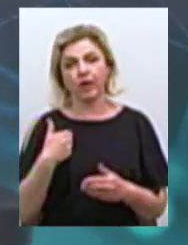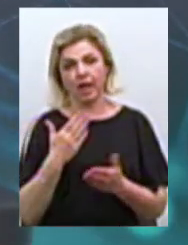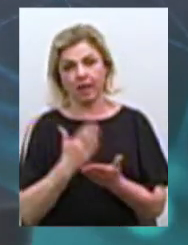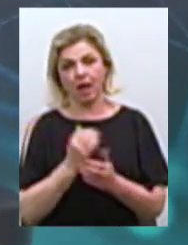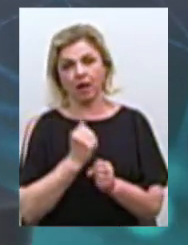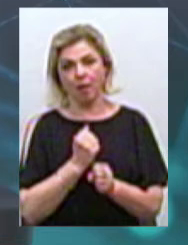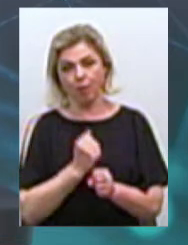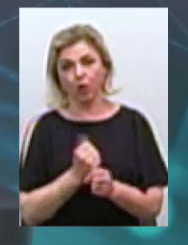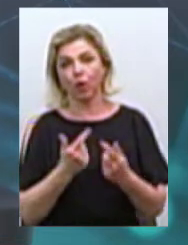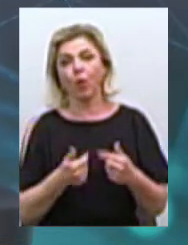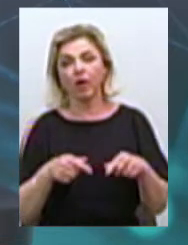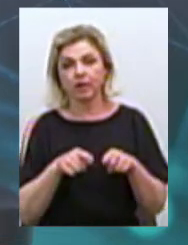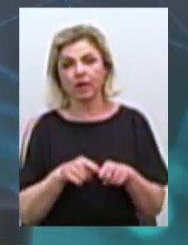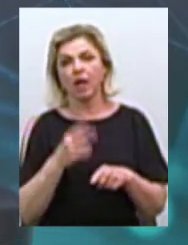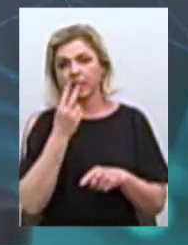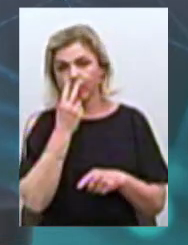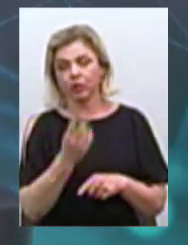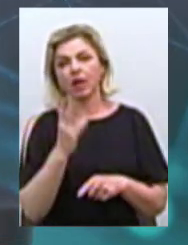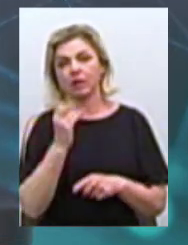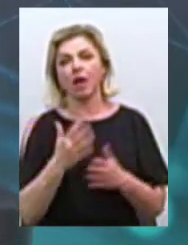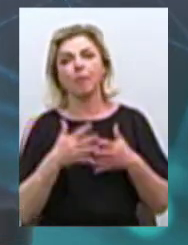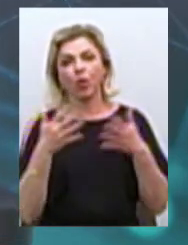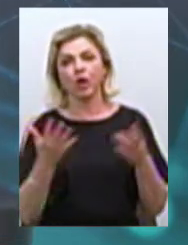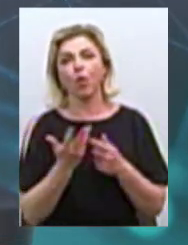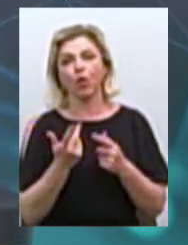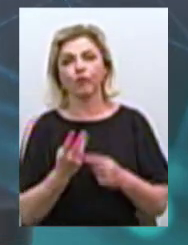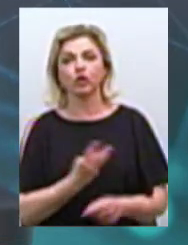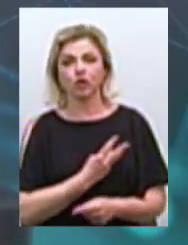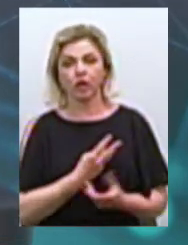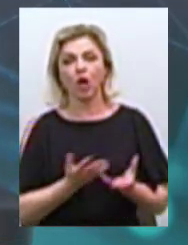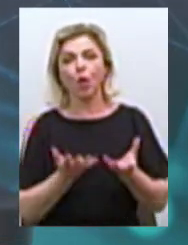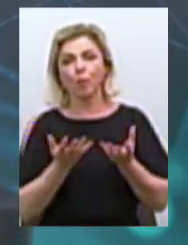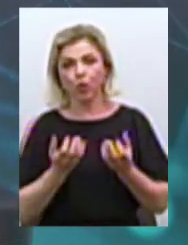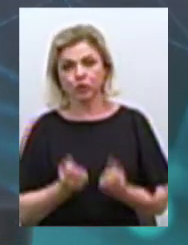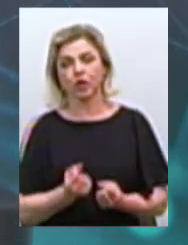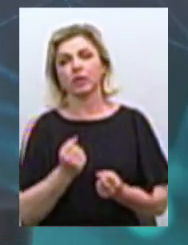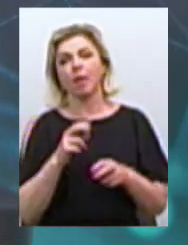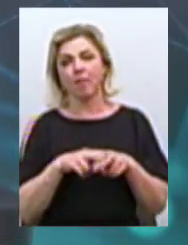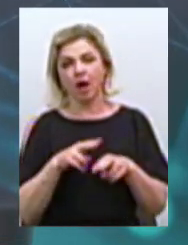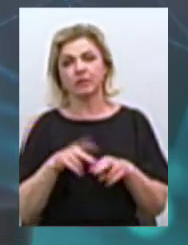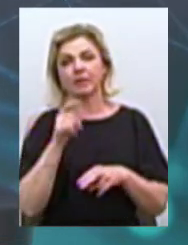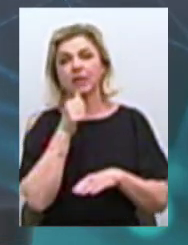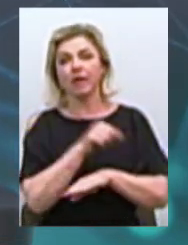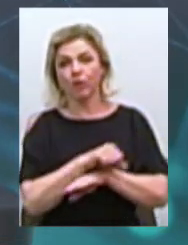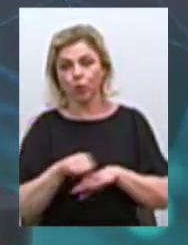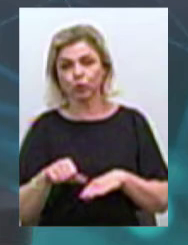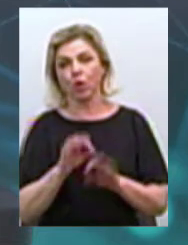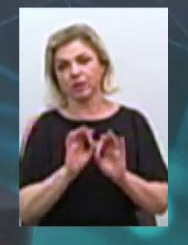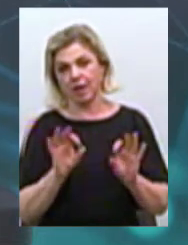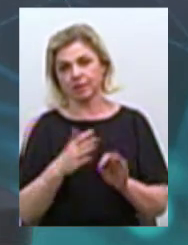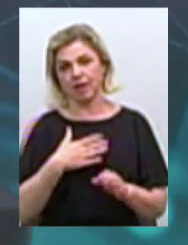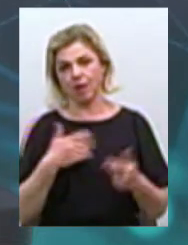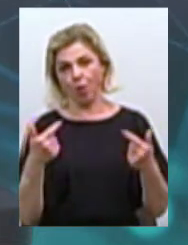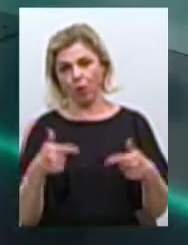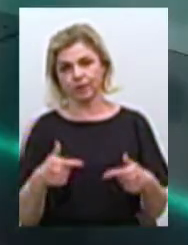ЦНАПу, зважаючи на велику кількість охочих отримати паспорти для виїзду за кордон, розкажуть наші сьогоднішні